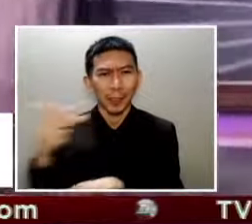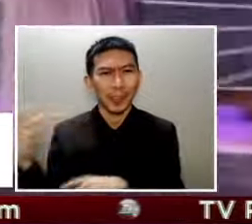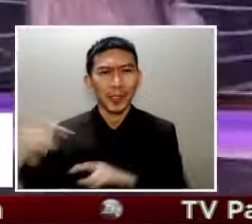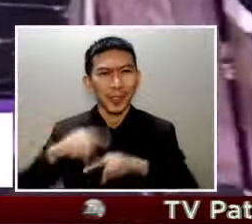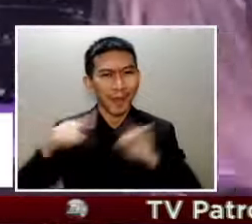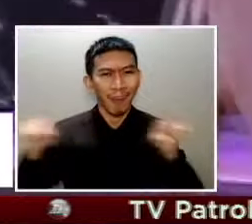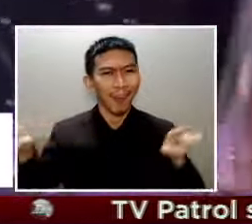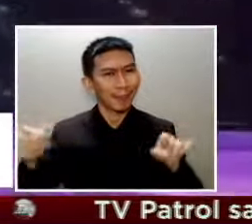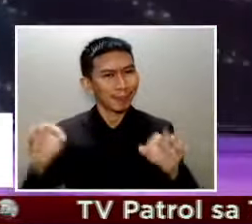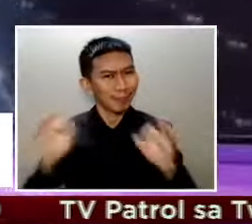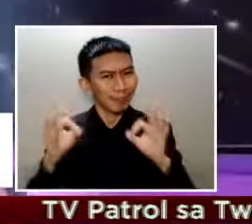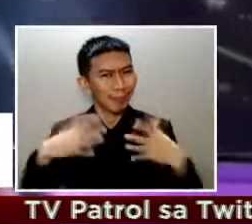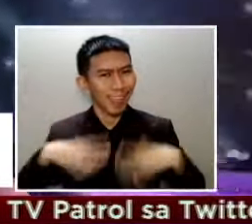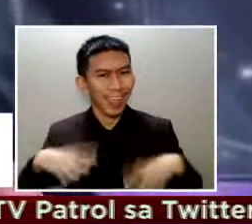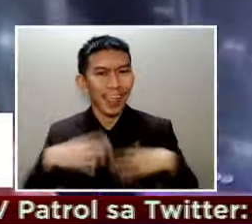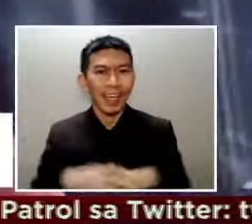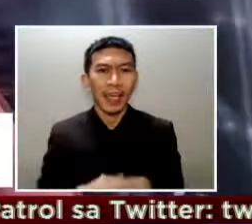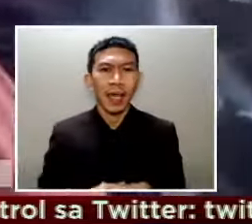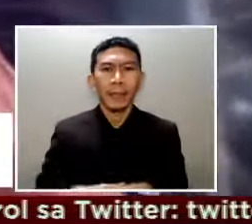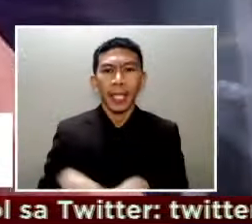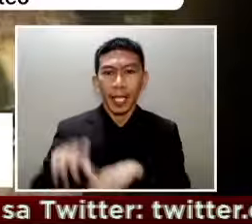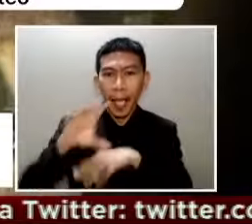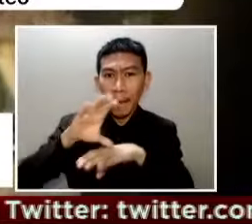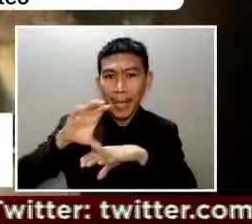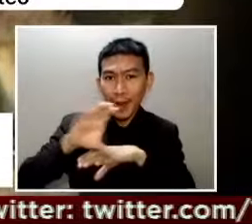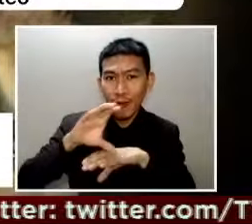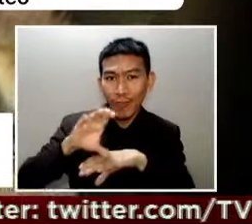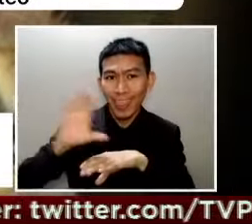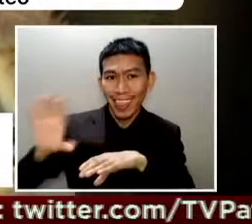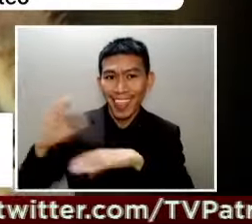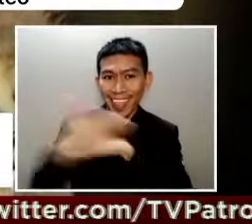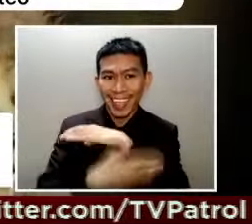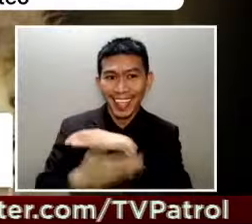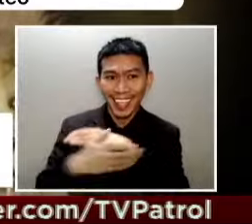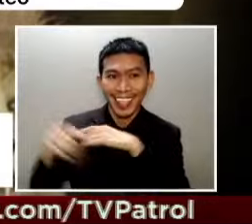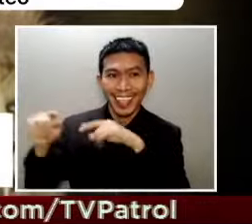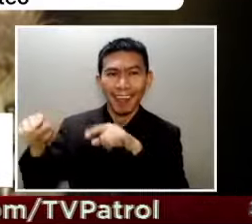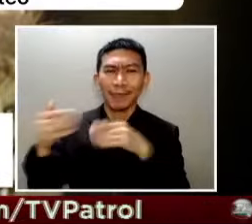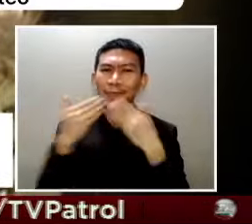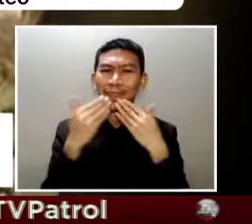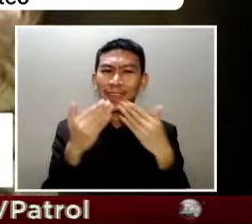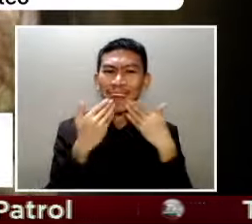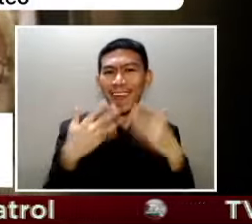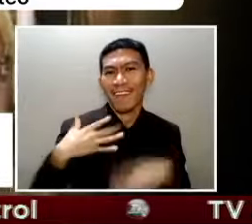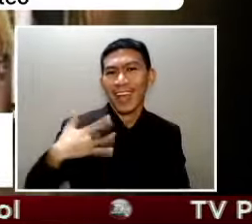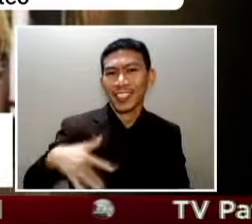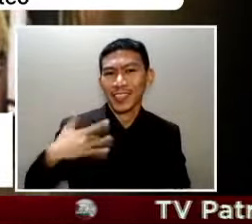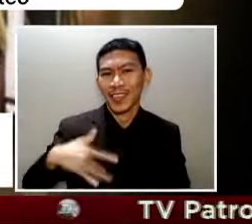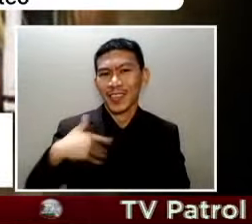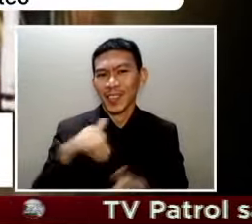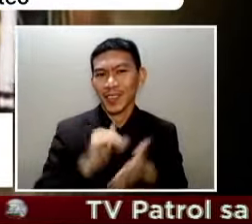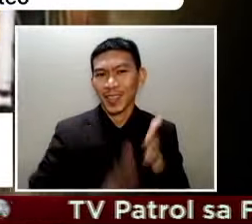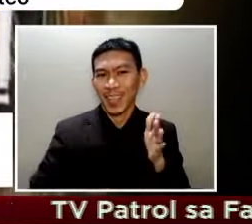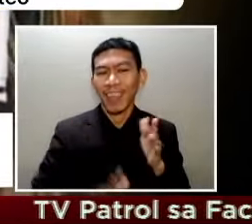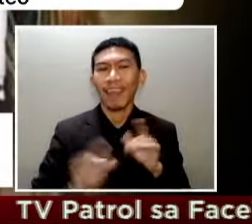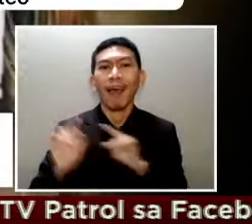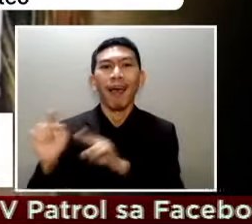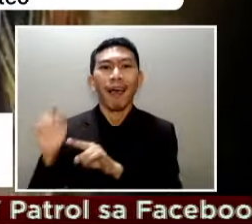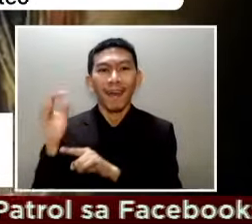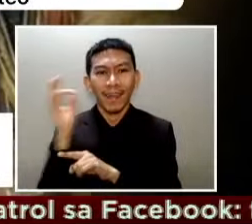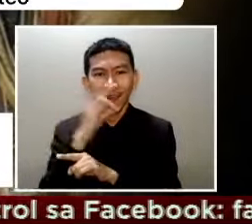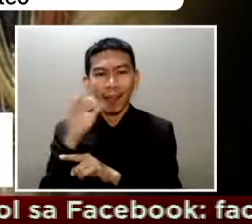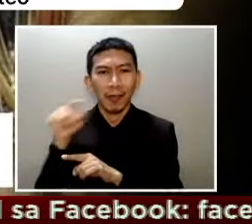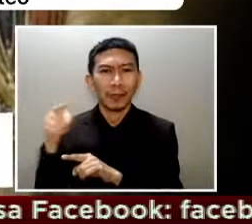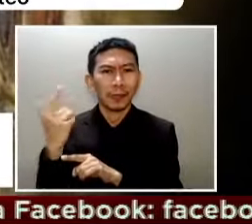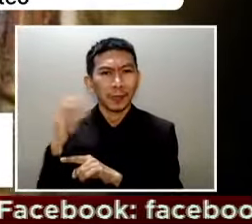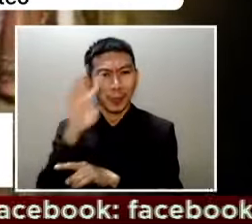Nagpasalamat naman si Miss Cameroon, Angela Cusinda, sa fashion student mula Isabella na si Kennedy Gasper na siyang gumawa ng